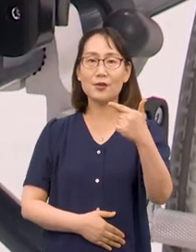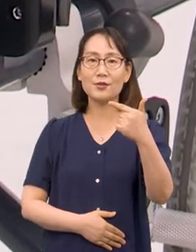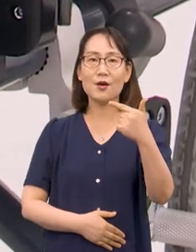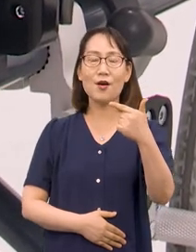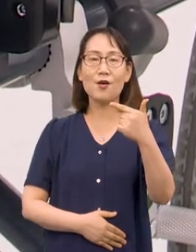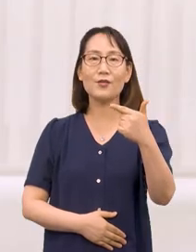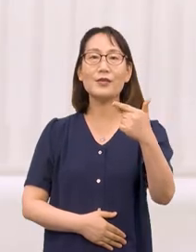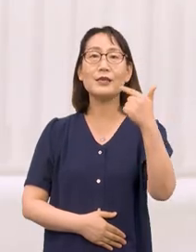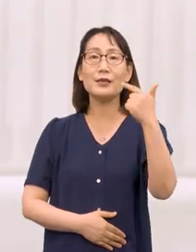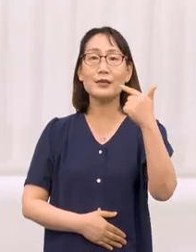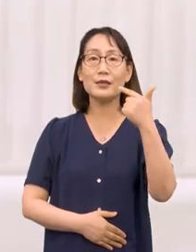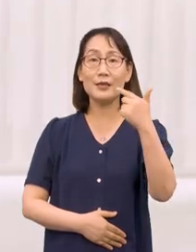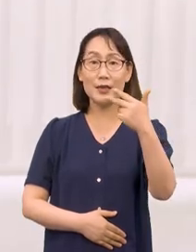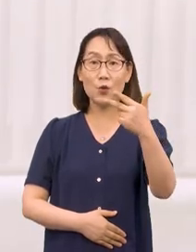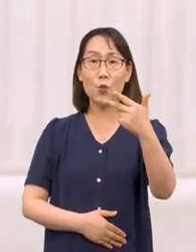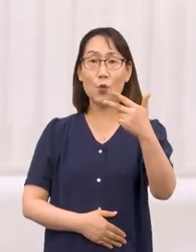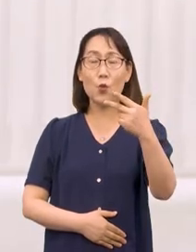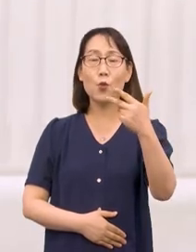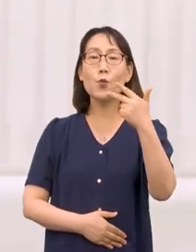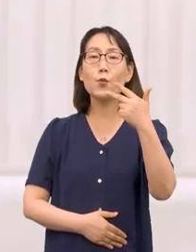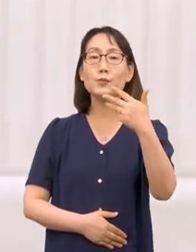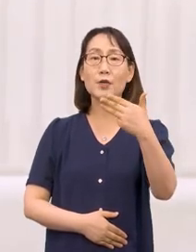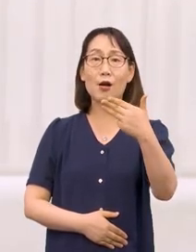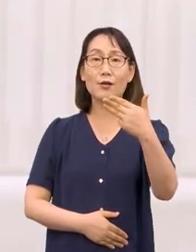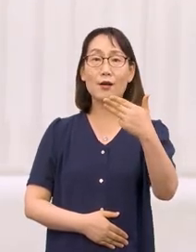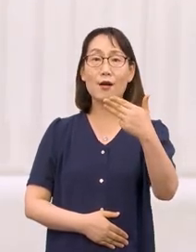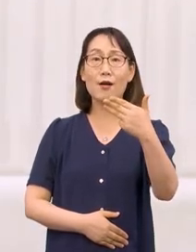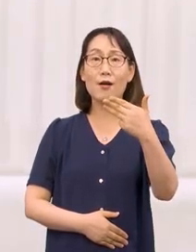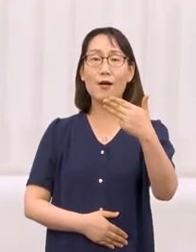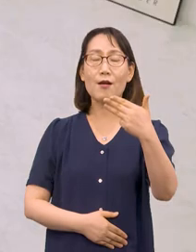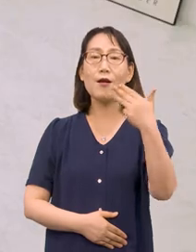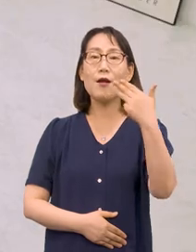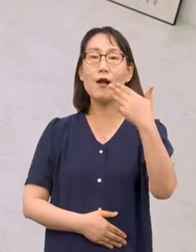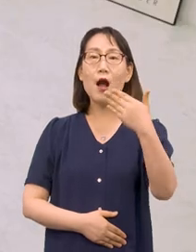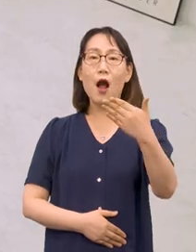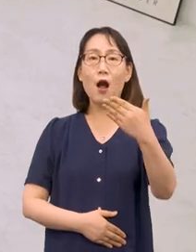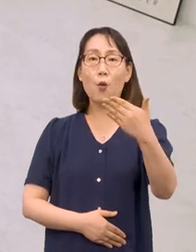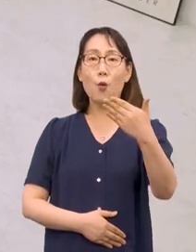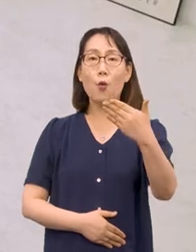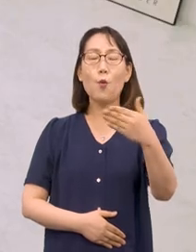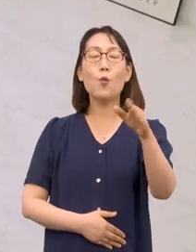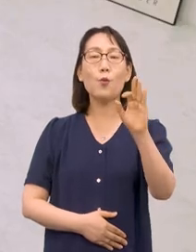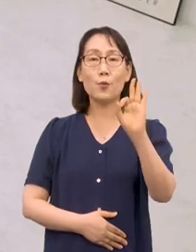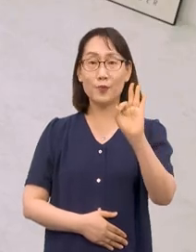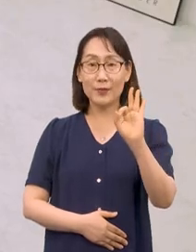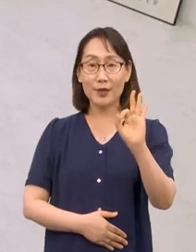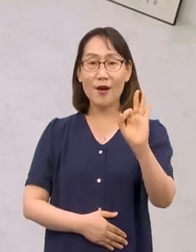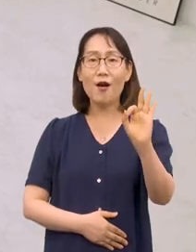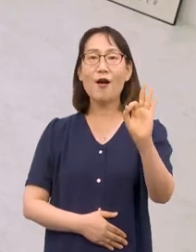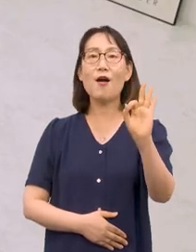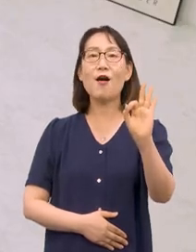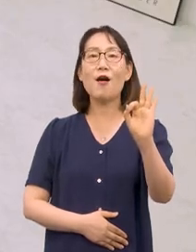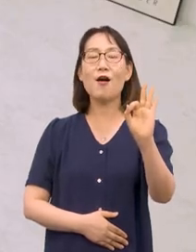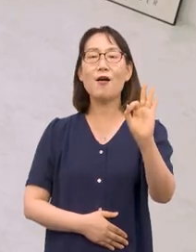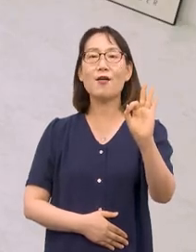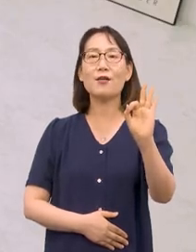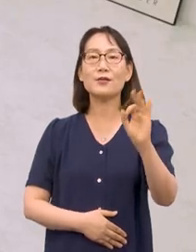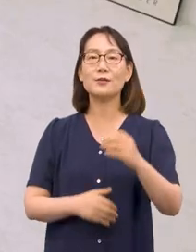여섯, 일곱, 여덟, 아홉, 열